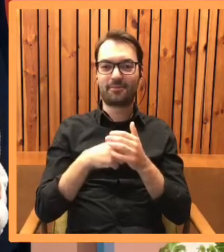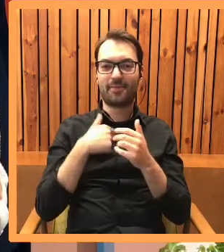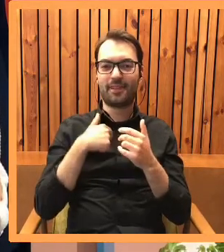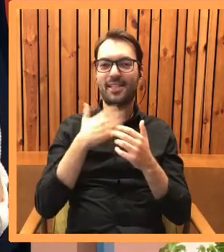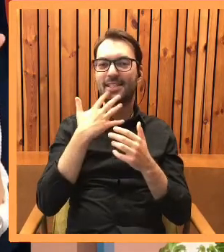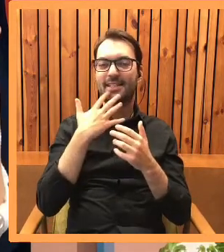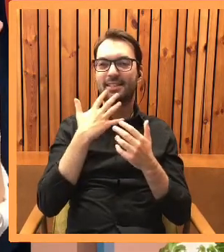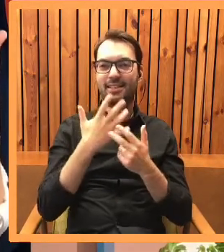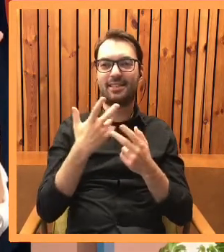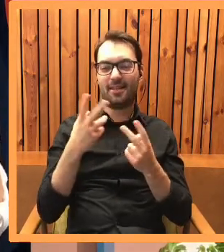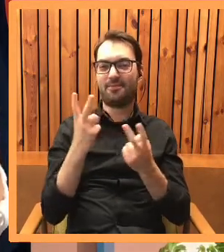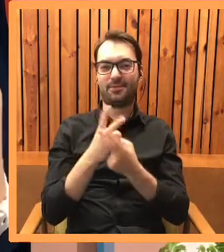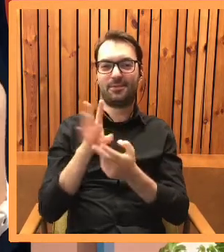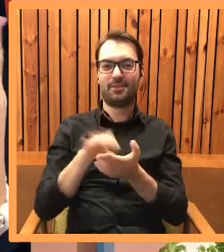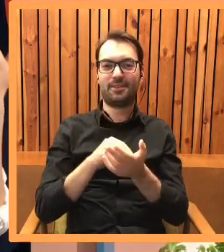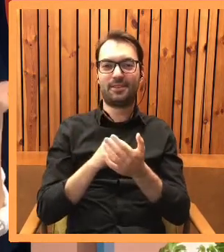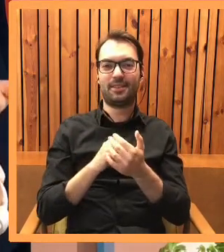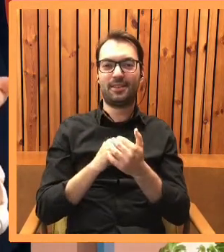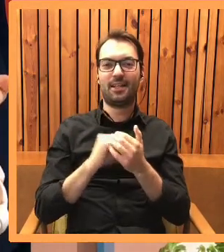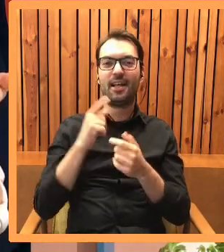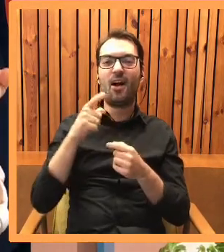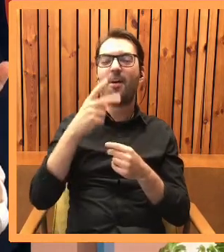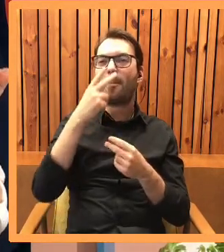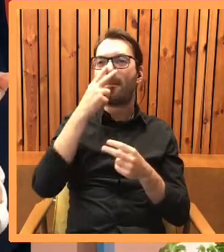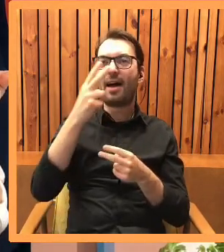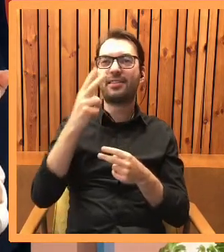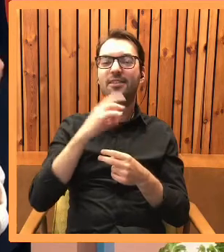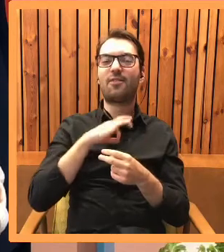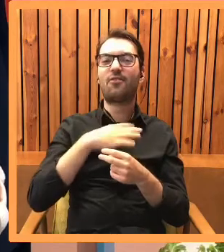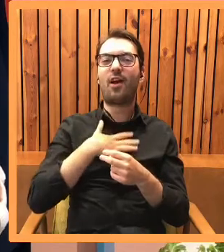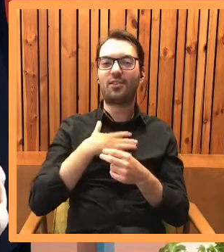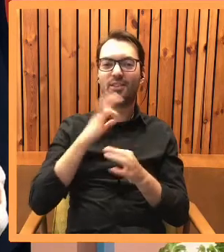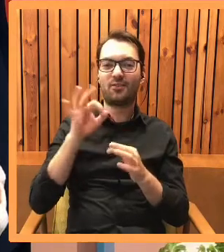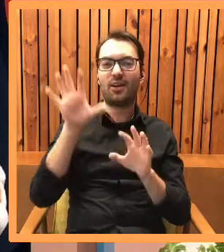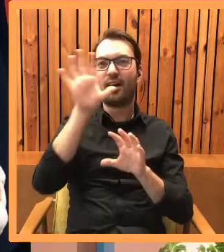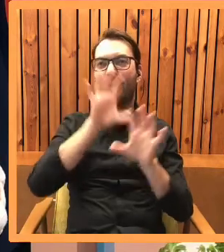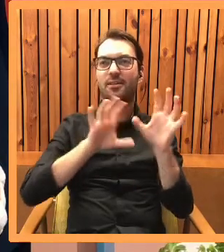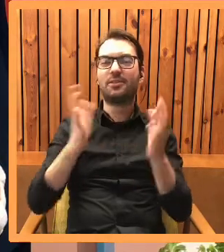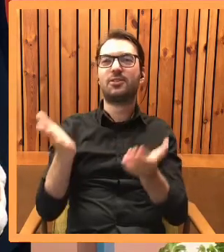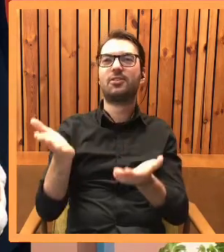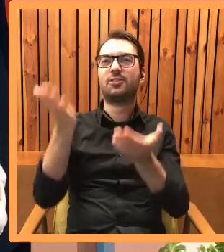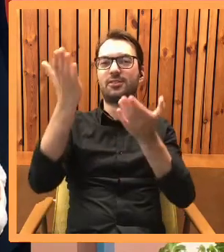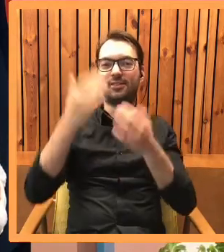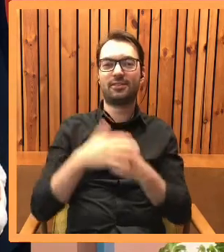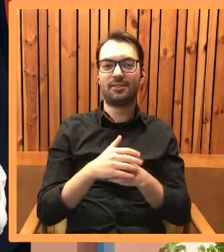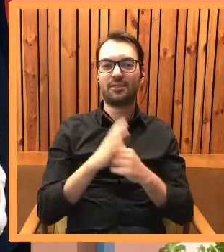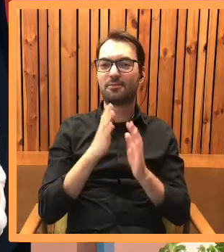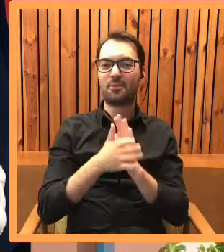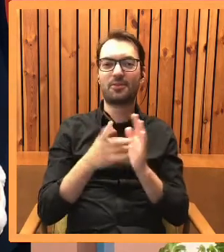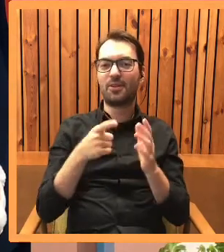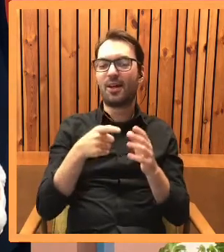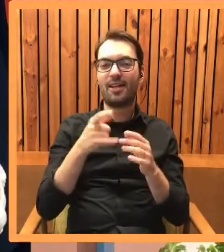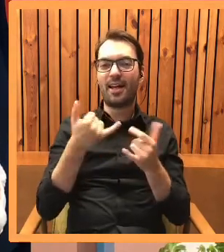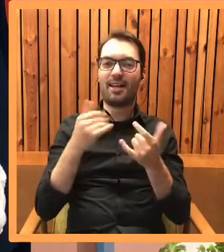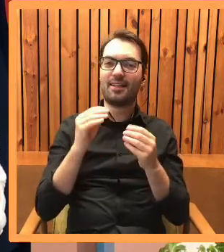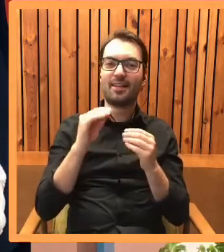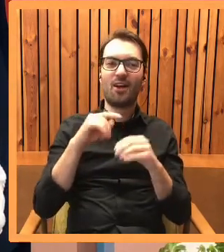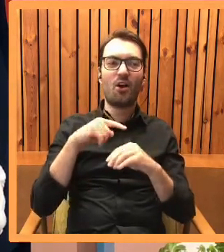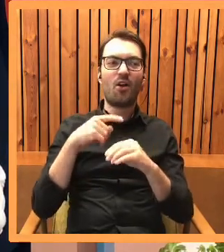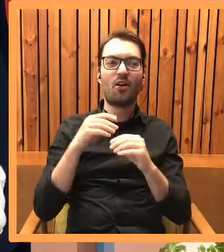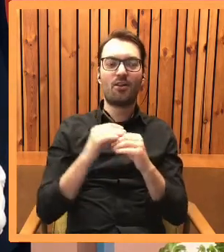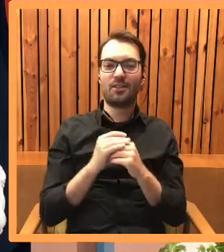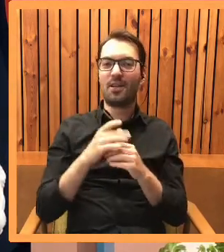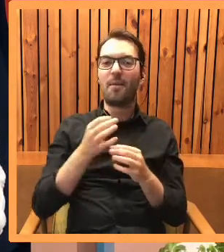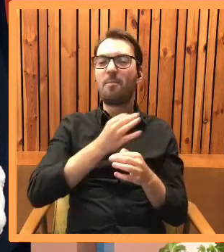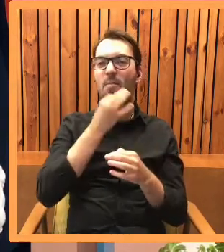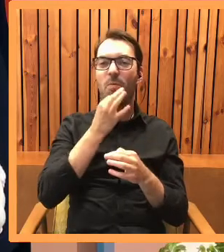w lustrze, to widzieć to, jak on patrzy na swoją właścicielkę, Ale. On w wielu momentach jest takim po prostu korepetytorem wiary w